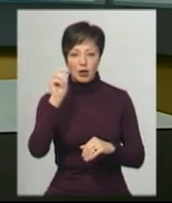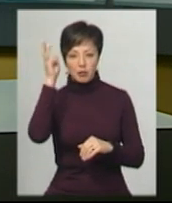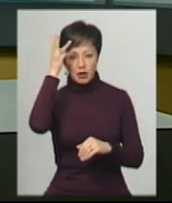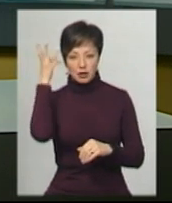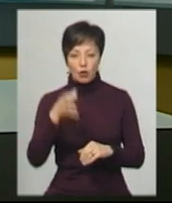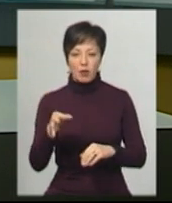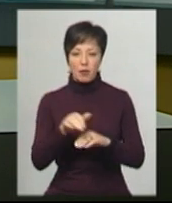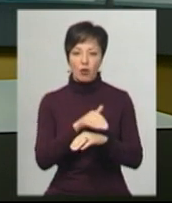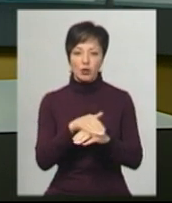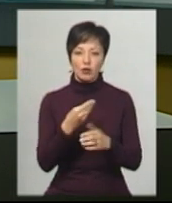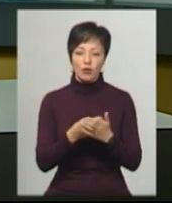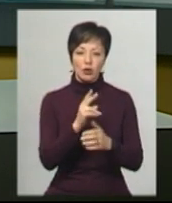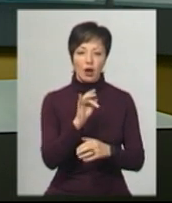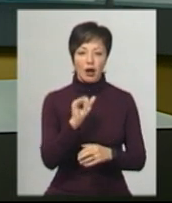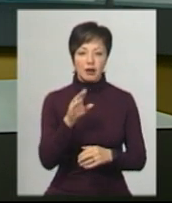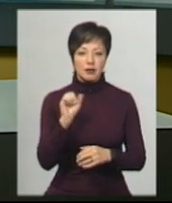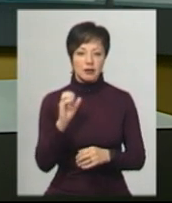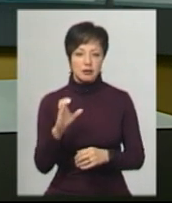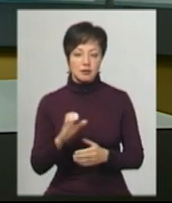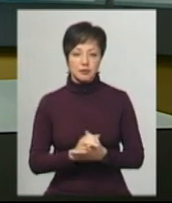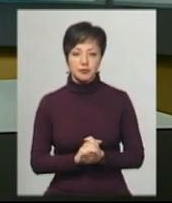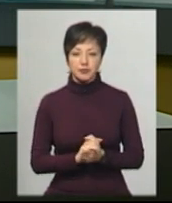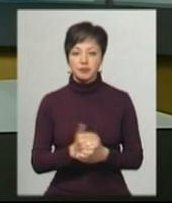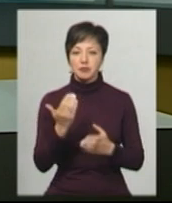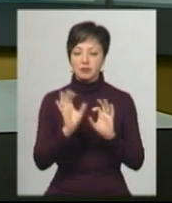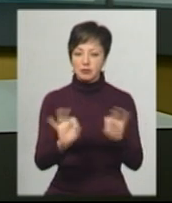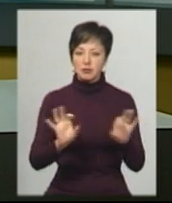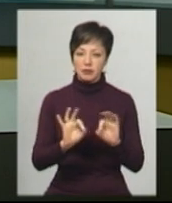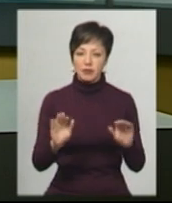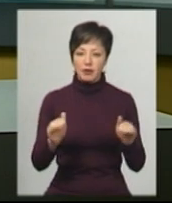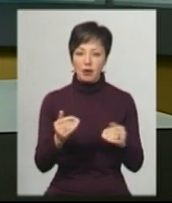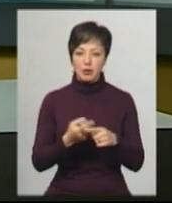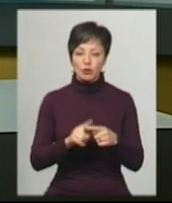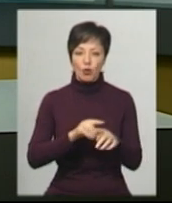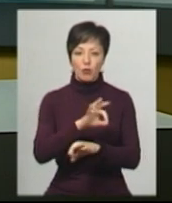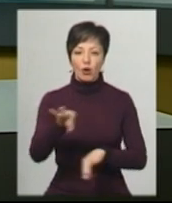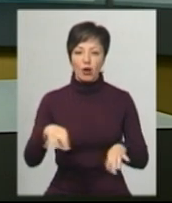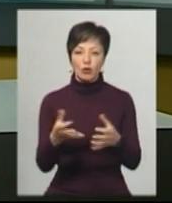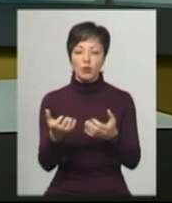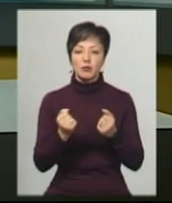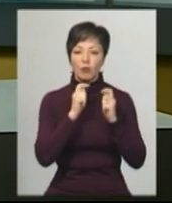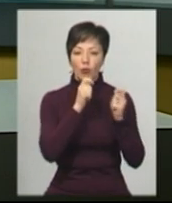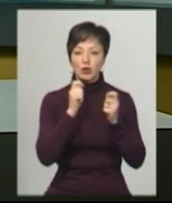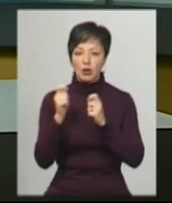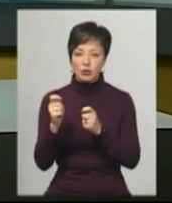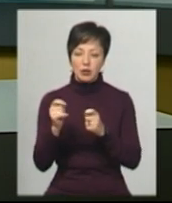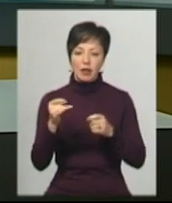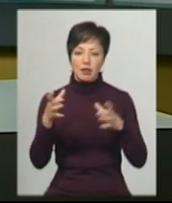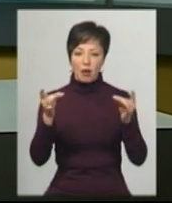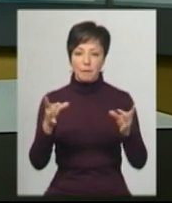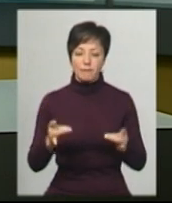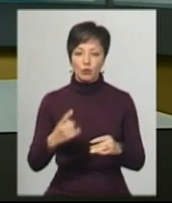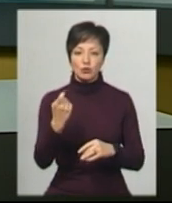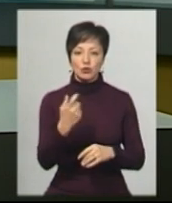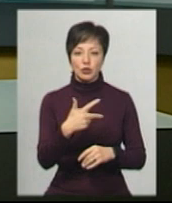обласного благодійного фонду «Карітес» Вікторія Бондарчук. За її словами, в рамках цього проєкту отримують подарунки та подарункові набори